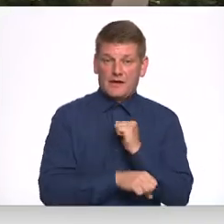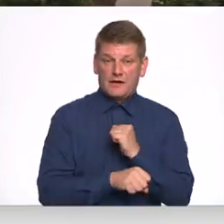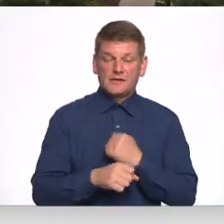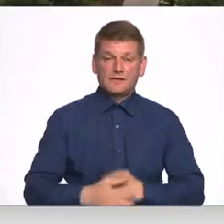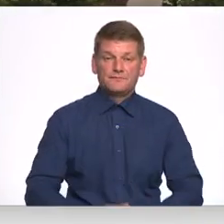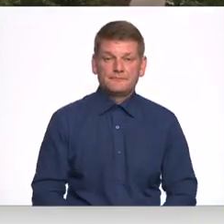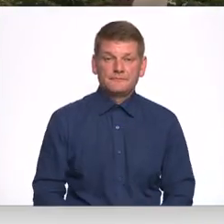Pēc apkopošanas sabiedrība